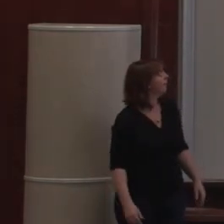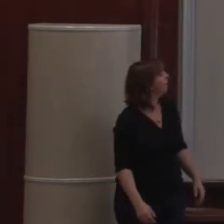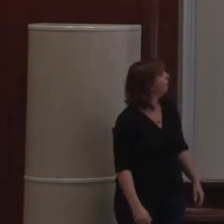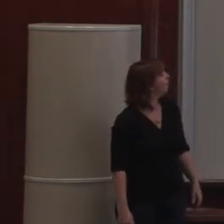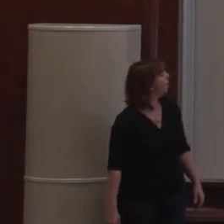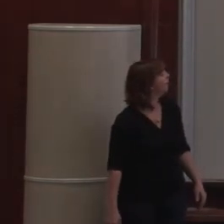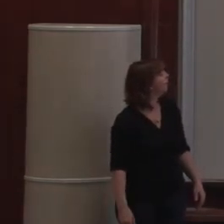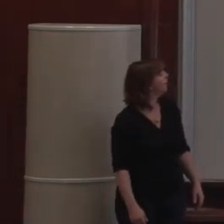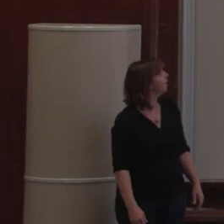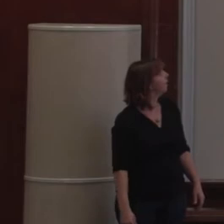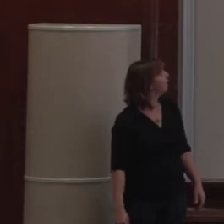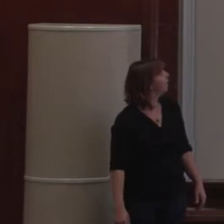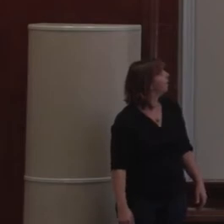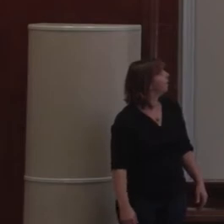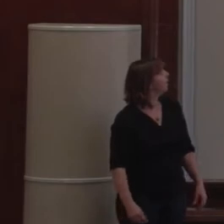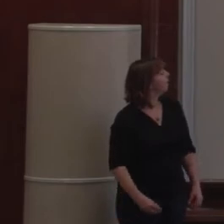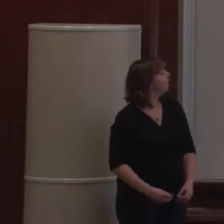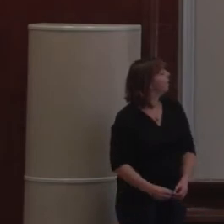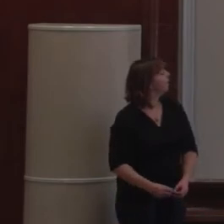Est-ce que ça reprend la main ?